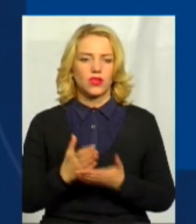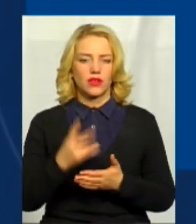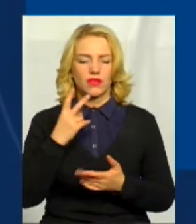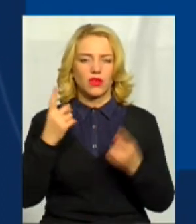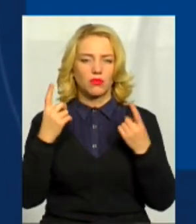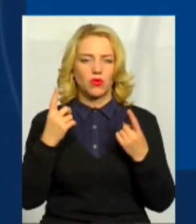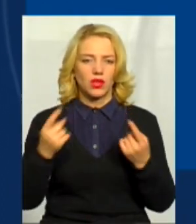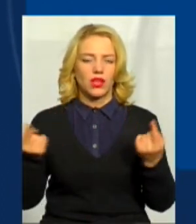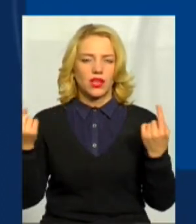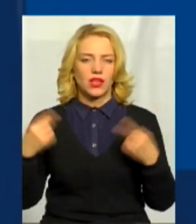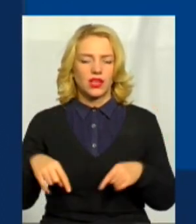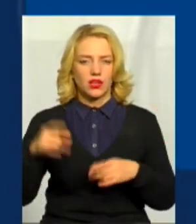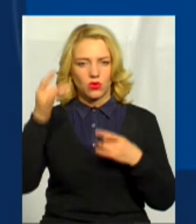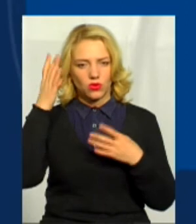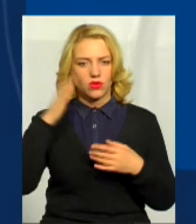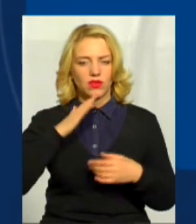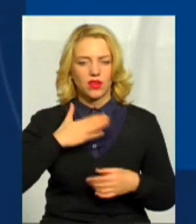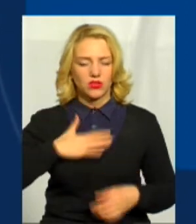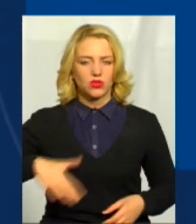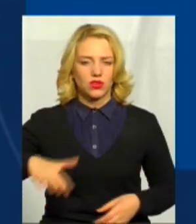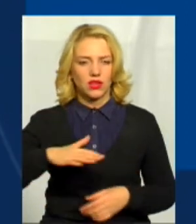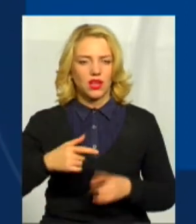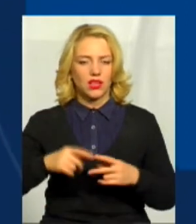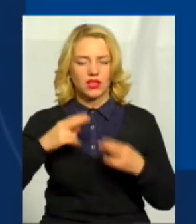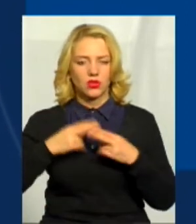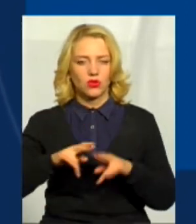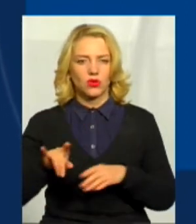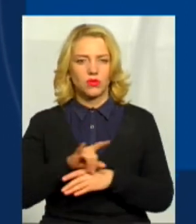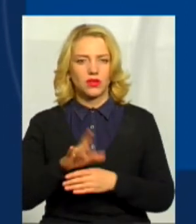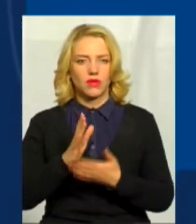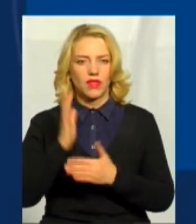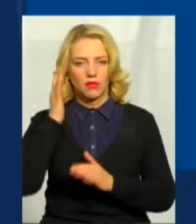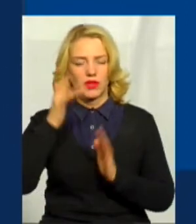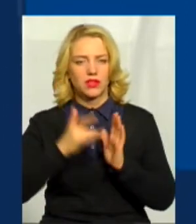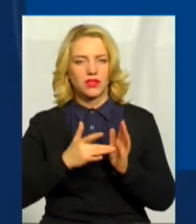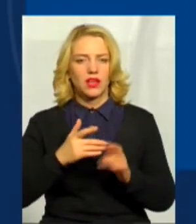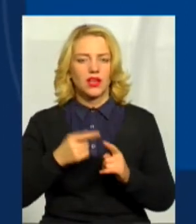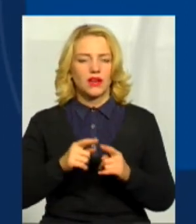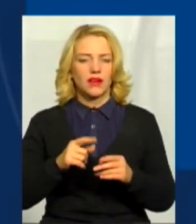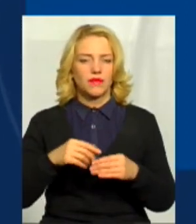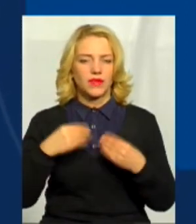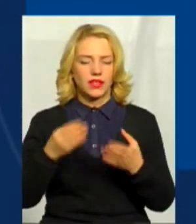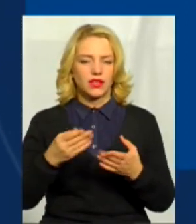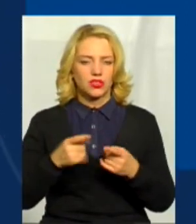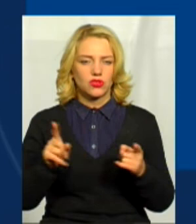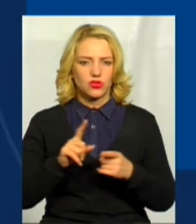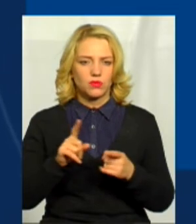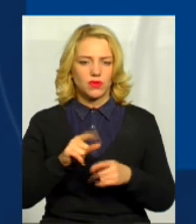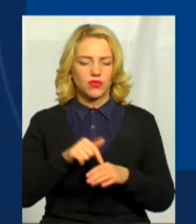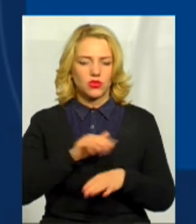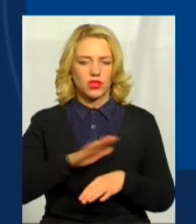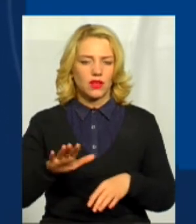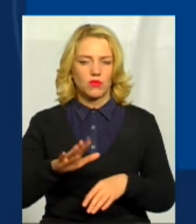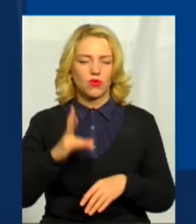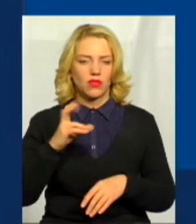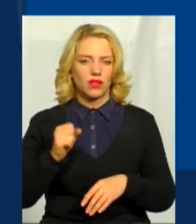нашому краї. Технологія брехні завжди має на меті позбавити людину відчуття реальності, порушити її право на розмову на